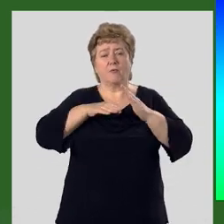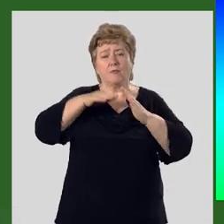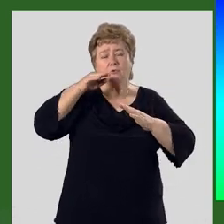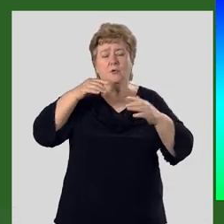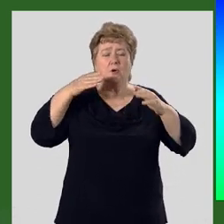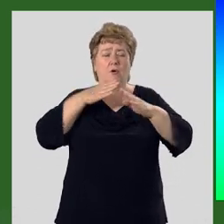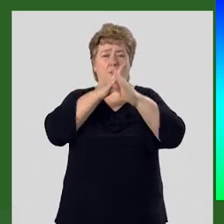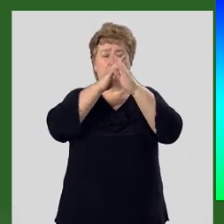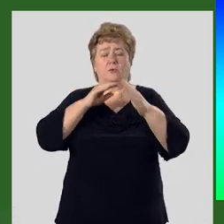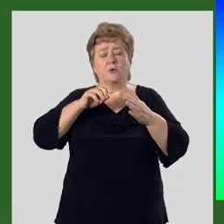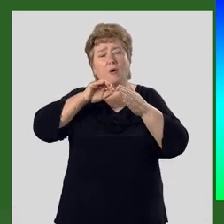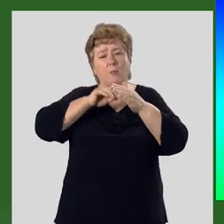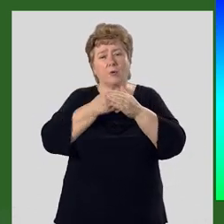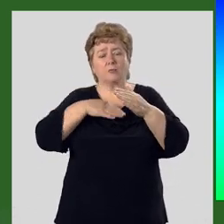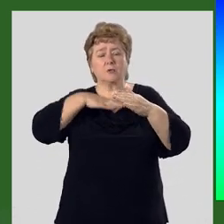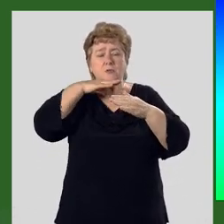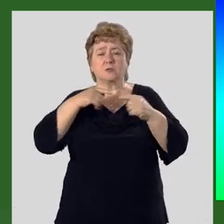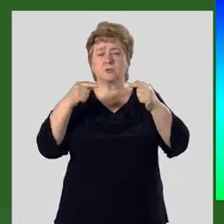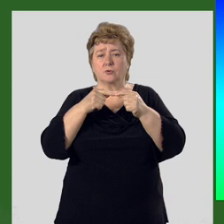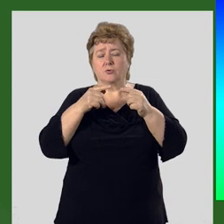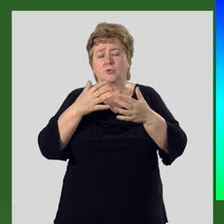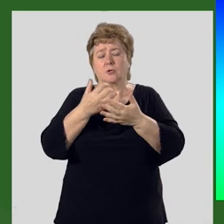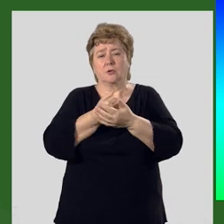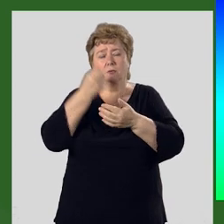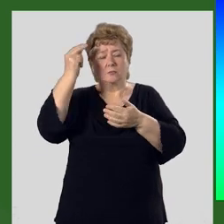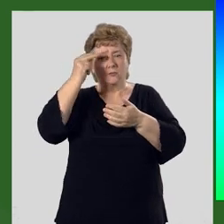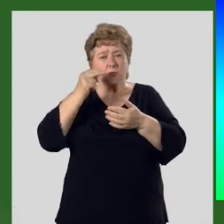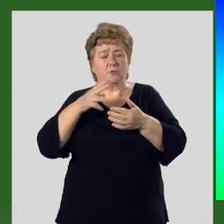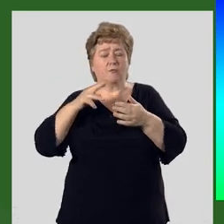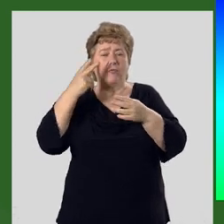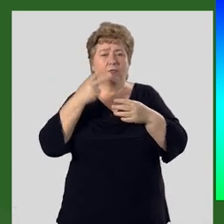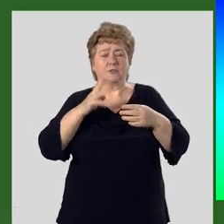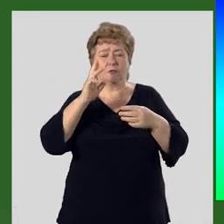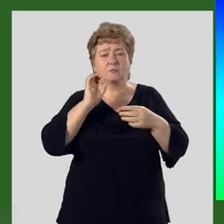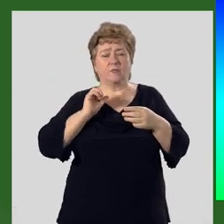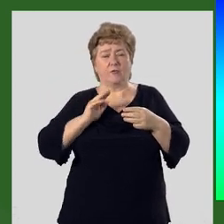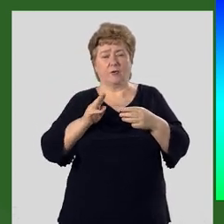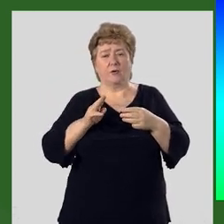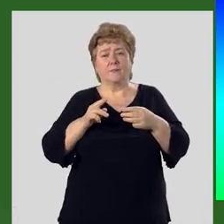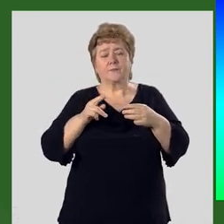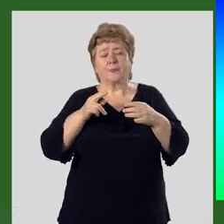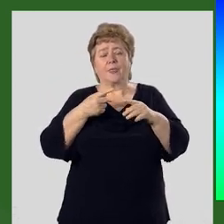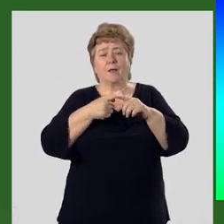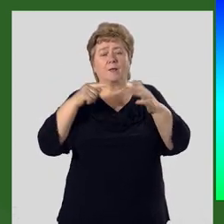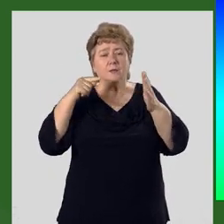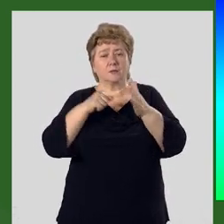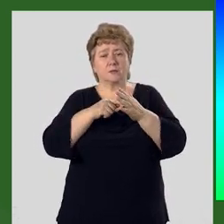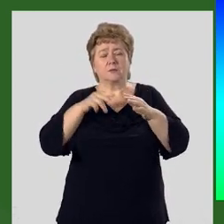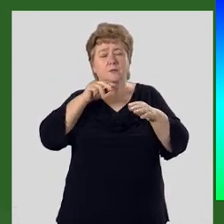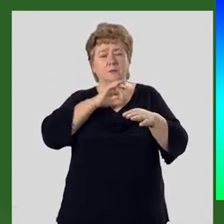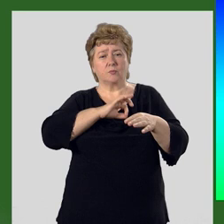возраст горных пород достаточно точно научились лишь в 20 веке. Для этих целей